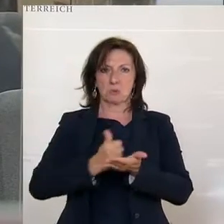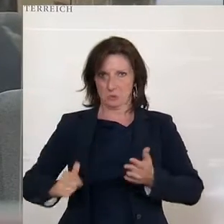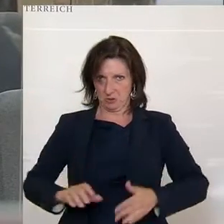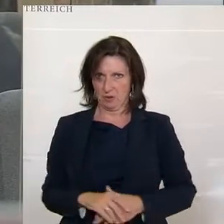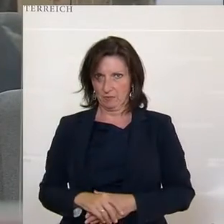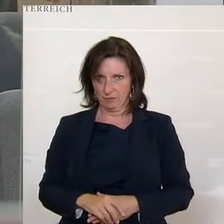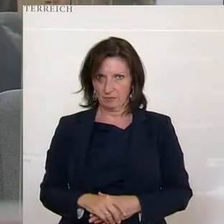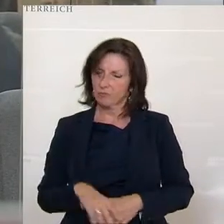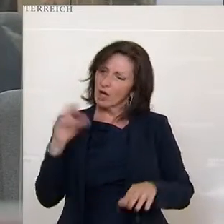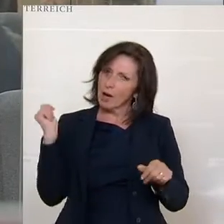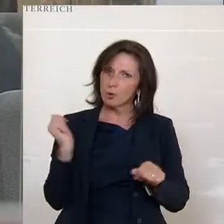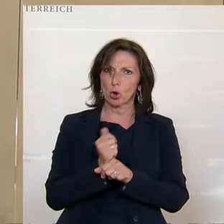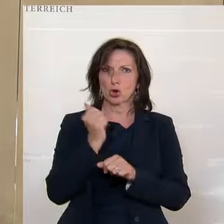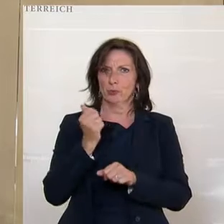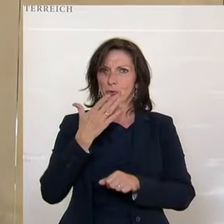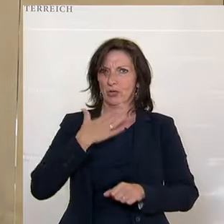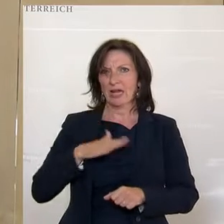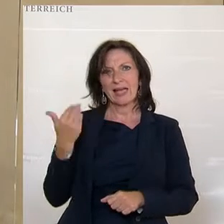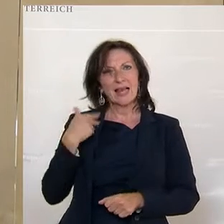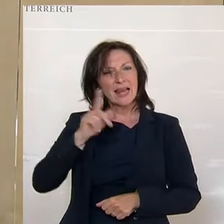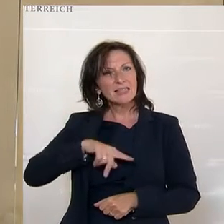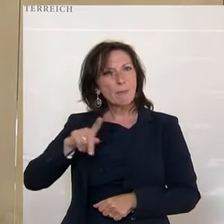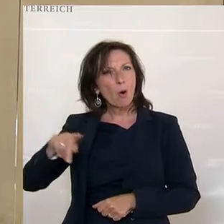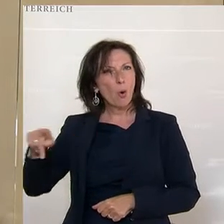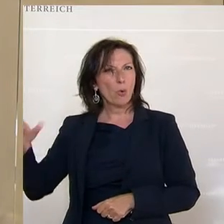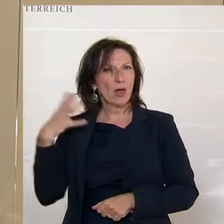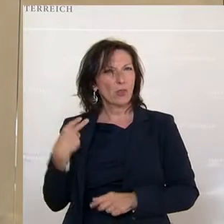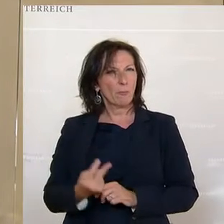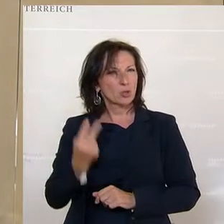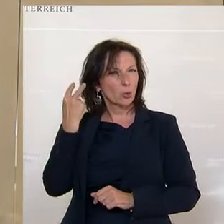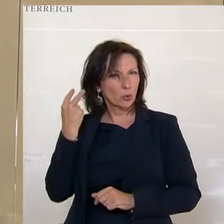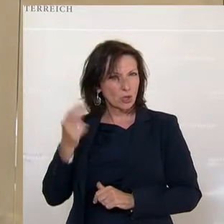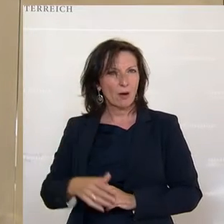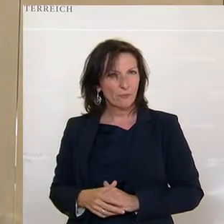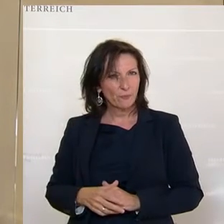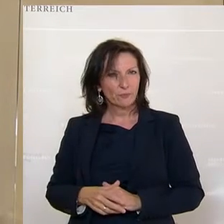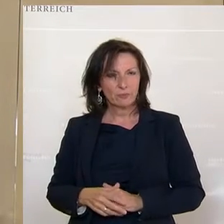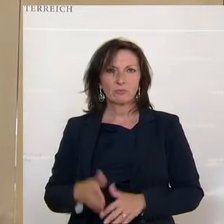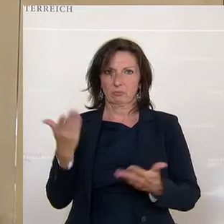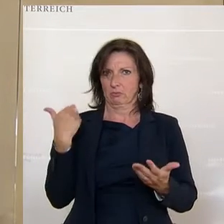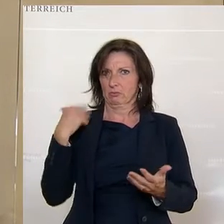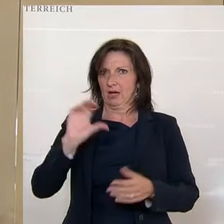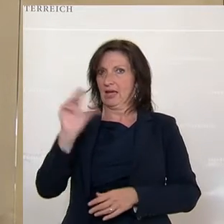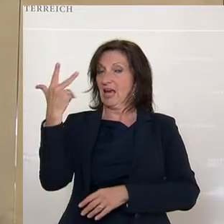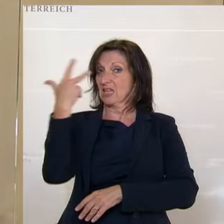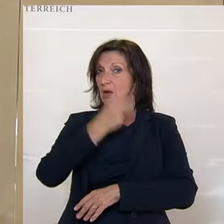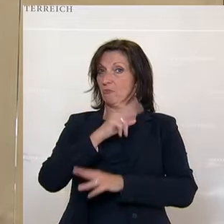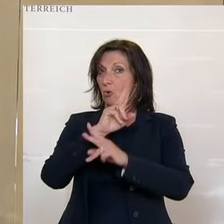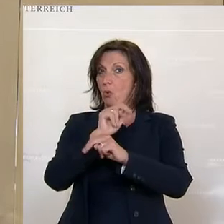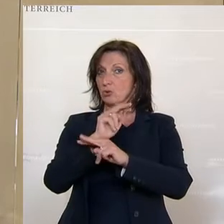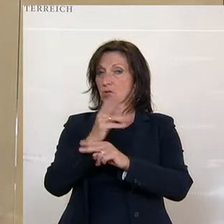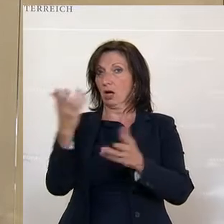Ich möchte trotzdem einmal die letzten Monate noch einmal neu aufrollen in dem Zusammenhang. Wir hatten die erste Impfung hier in Österreich nach